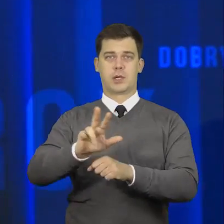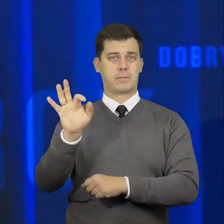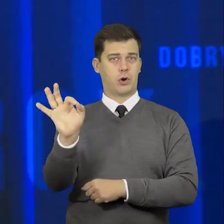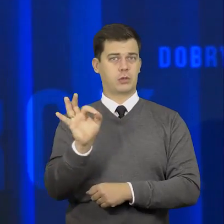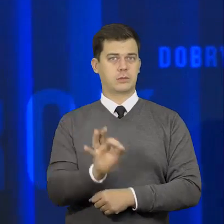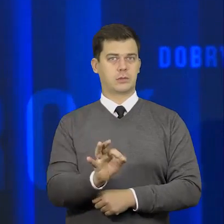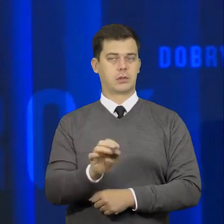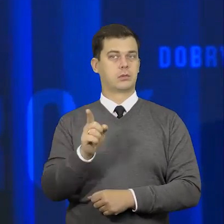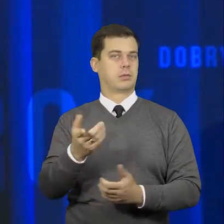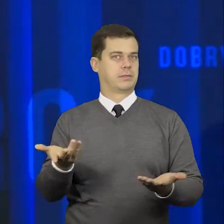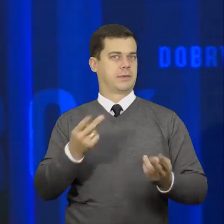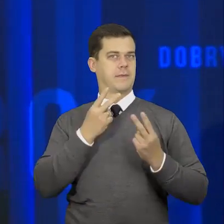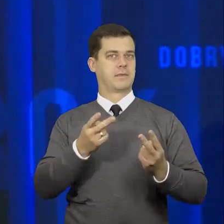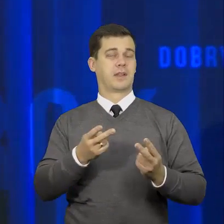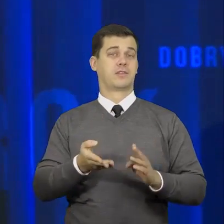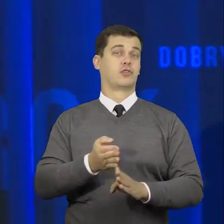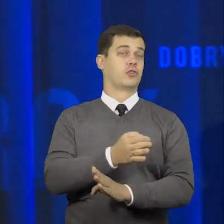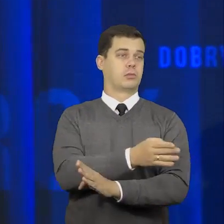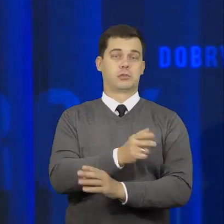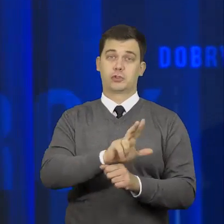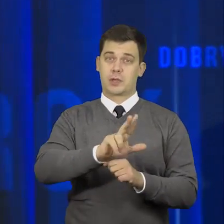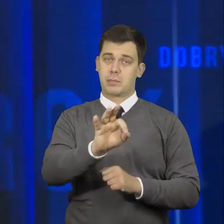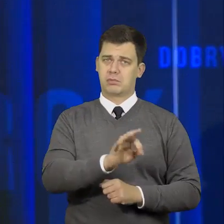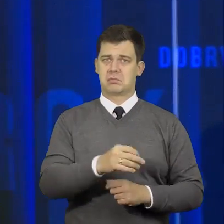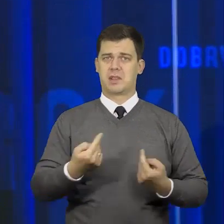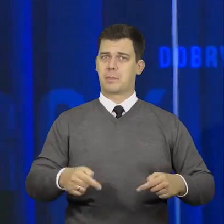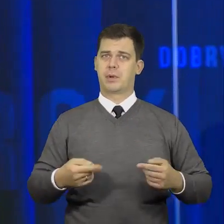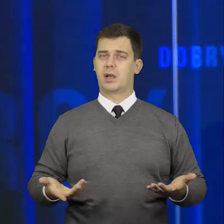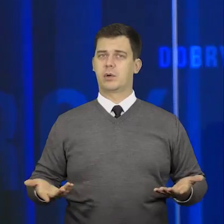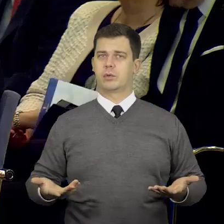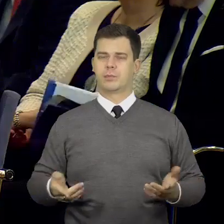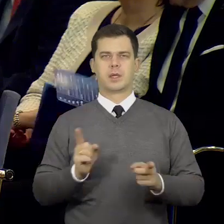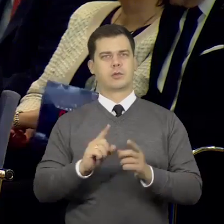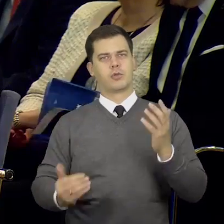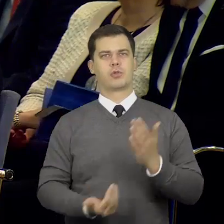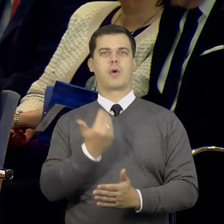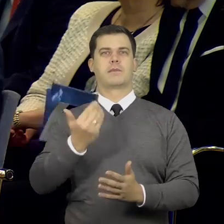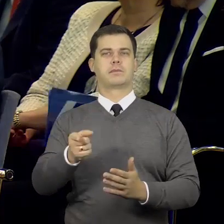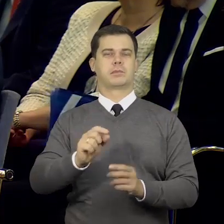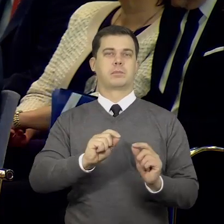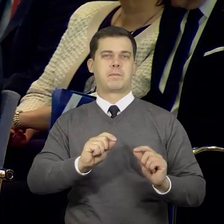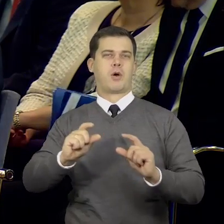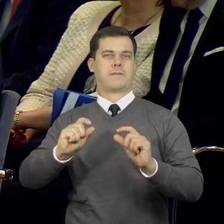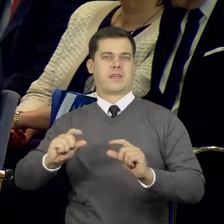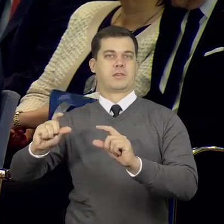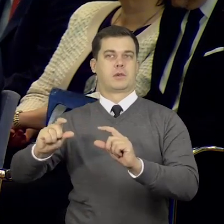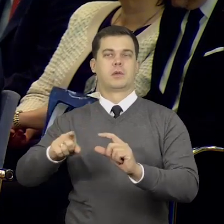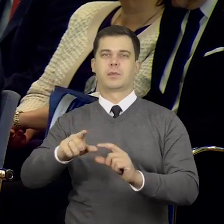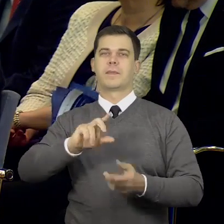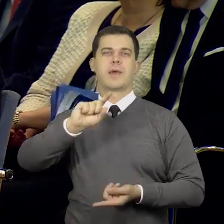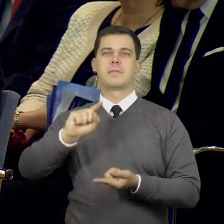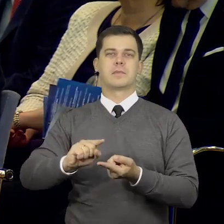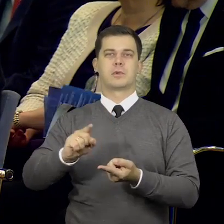13% nienotowany w przeszłości wzrost. Wprowadziliśmy nowy mechanizm waloryzacyjny z